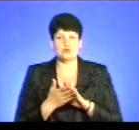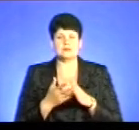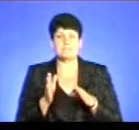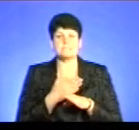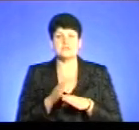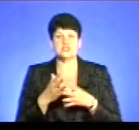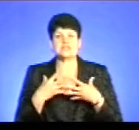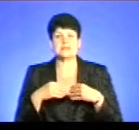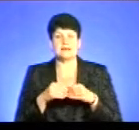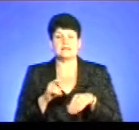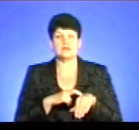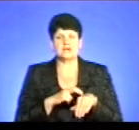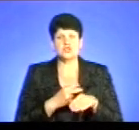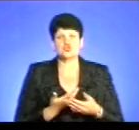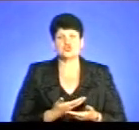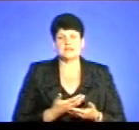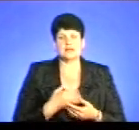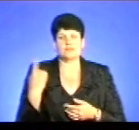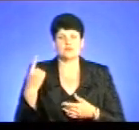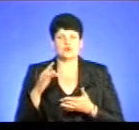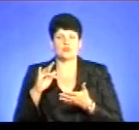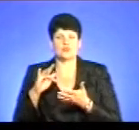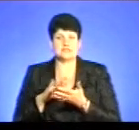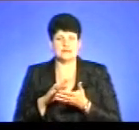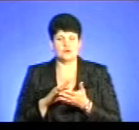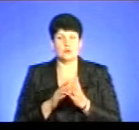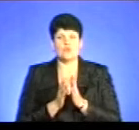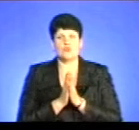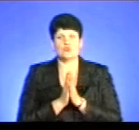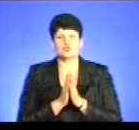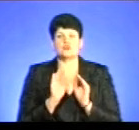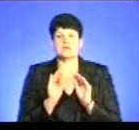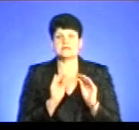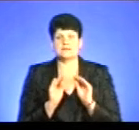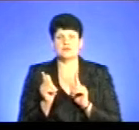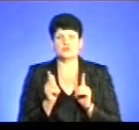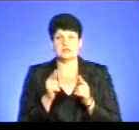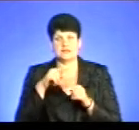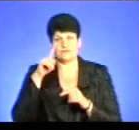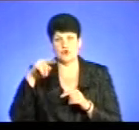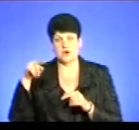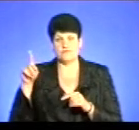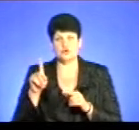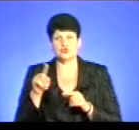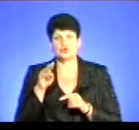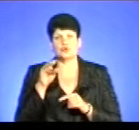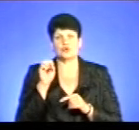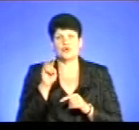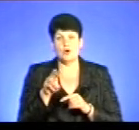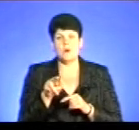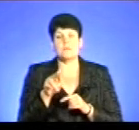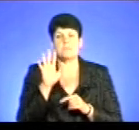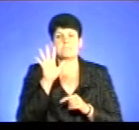сімейними лікарями і жителями обласного центру. Я попрошу режисера підготувати інфографіку щодо топ-п'ятірки